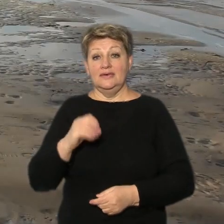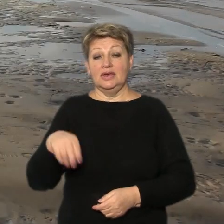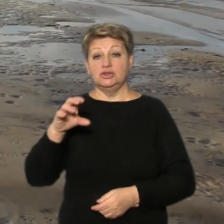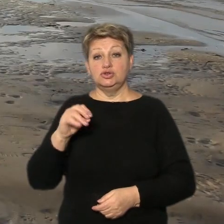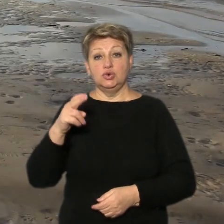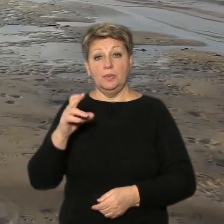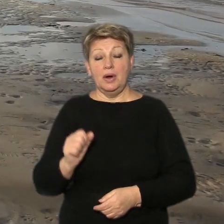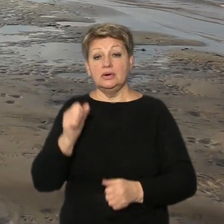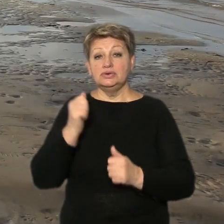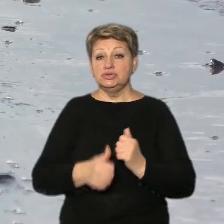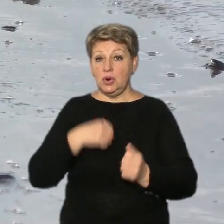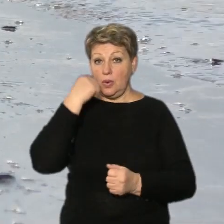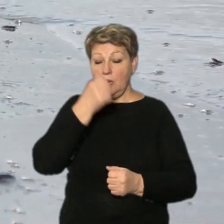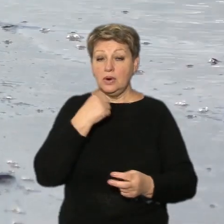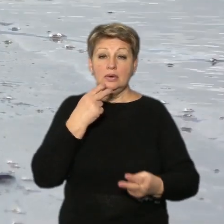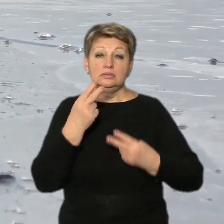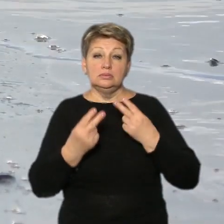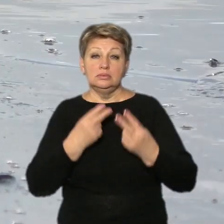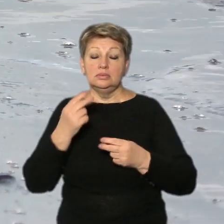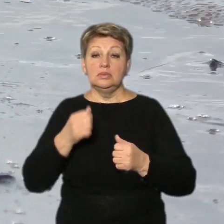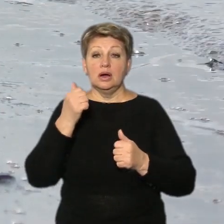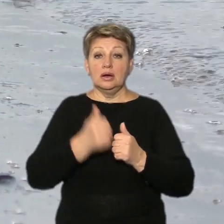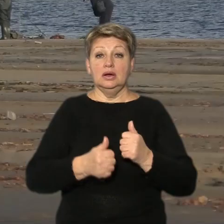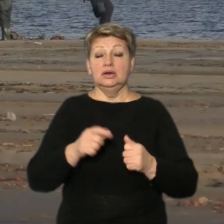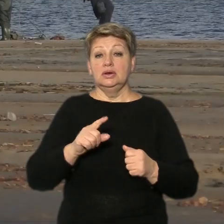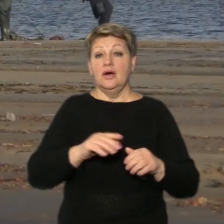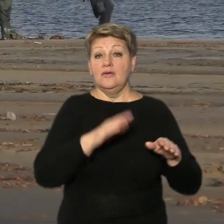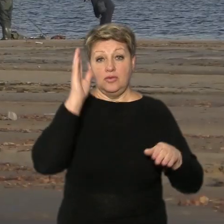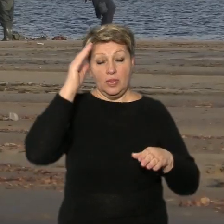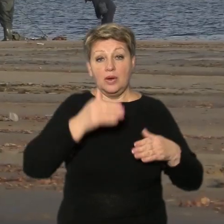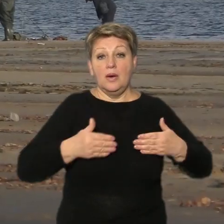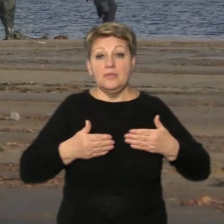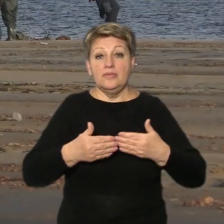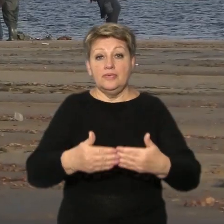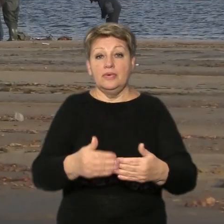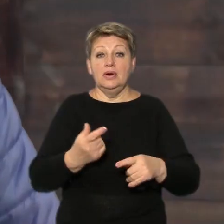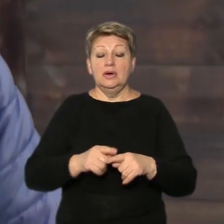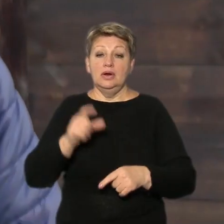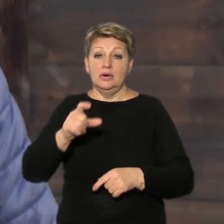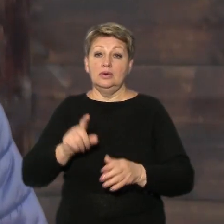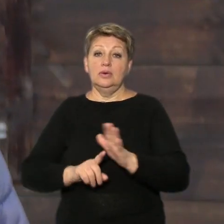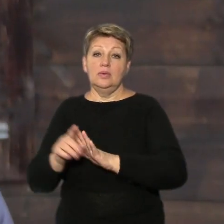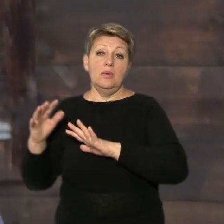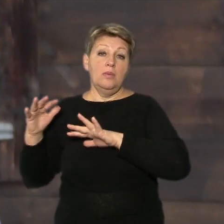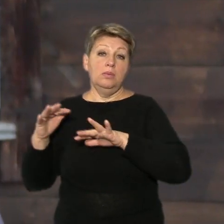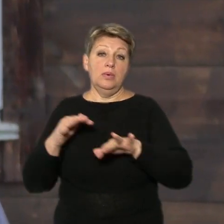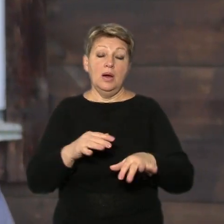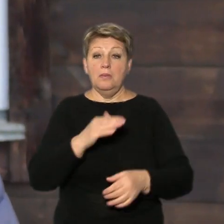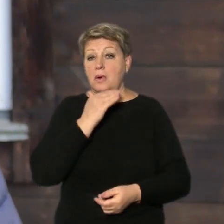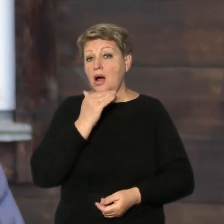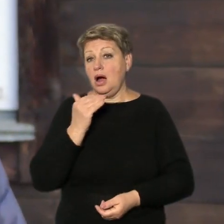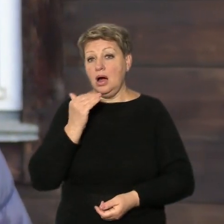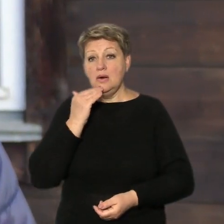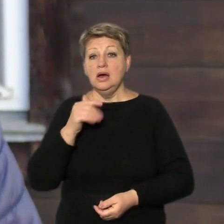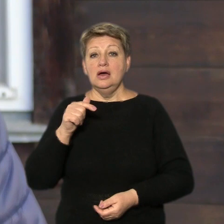спостерігає за періодом, коли вода відступає. Каже, це час масового паломництва людей на пляж. Дуже багато приходить людей, вони